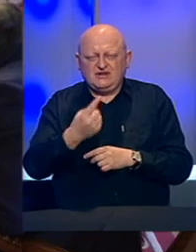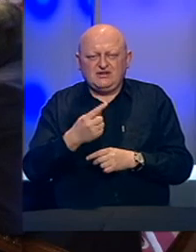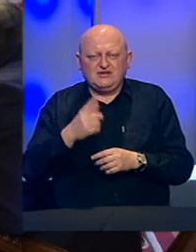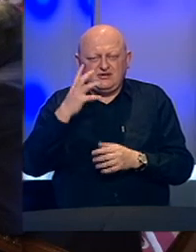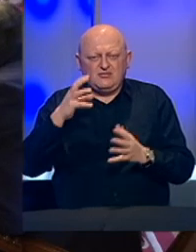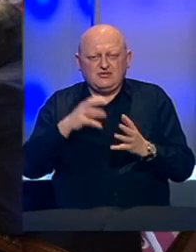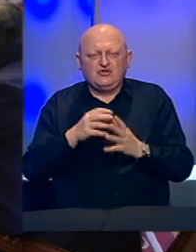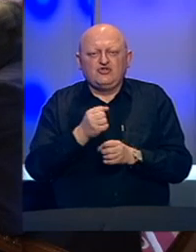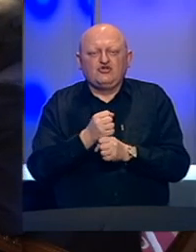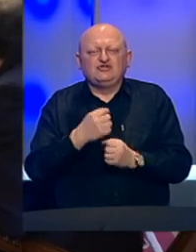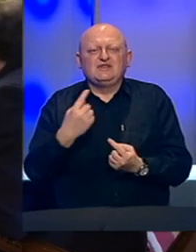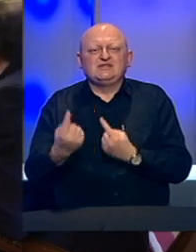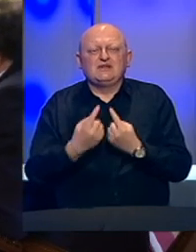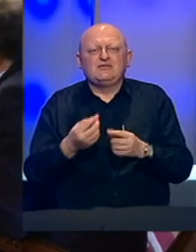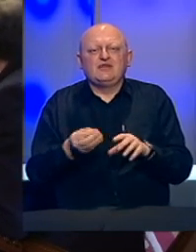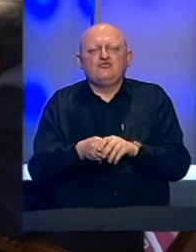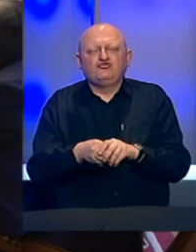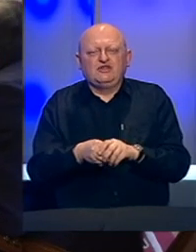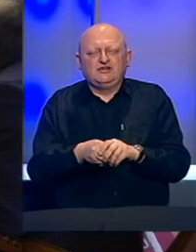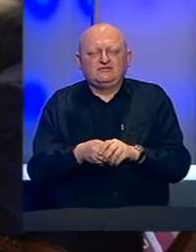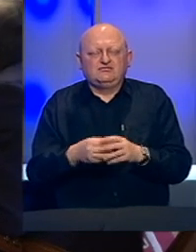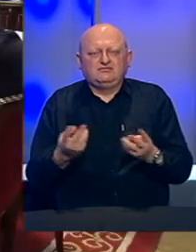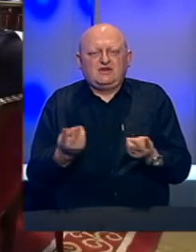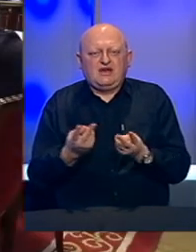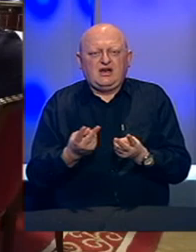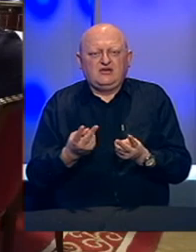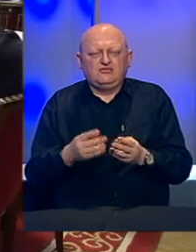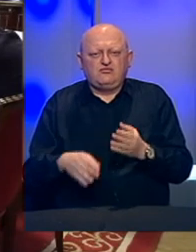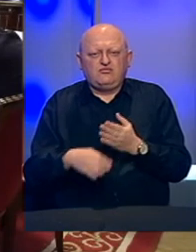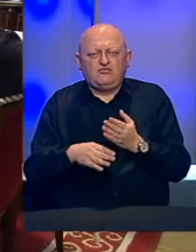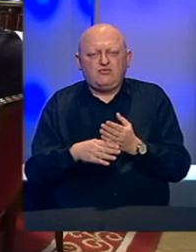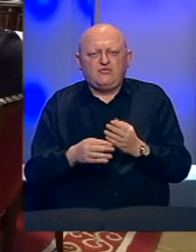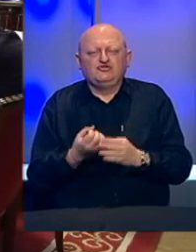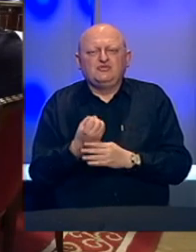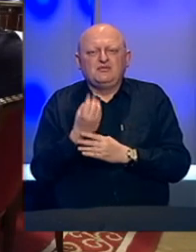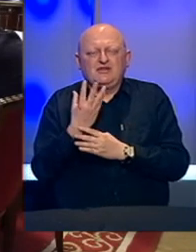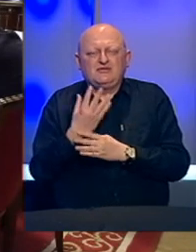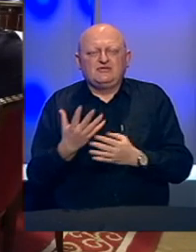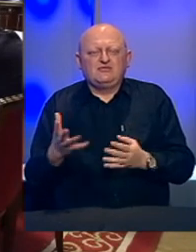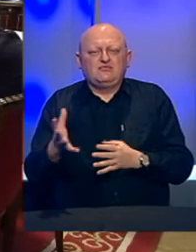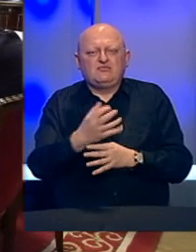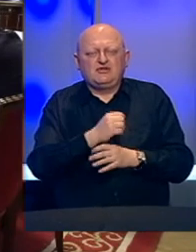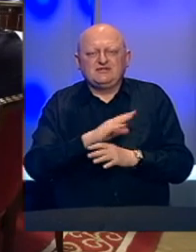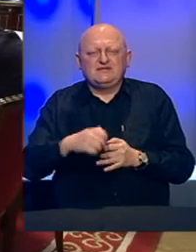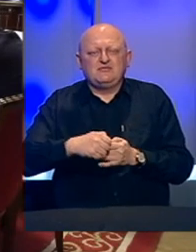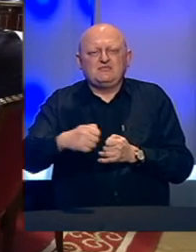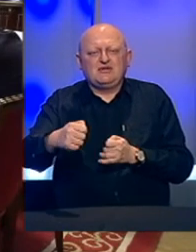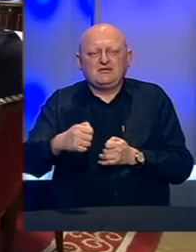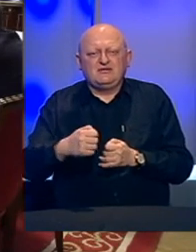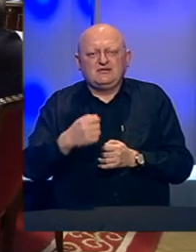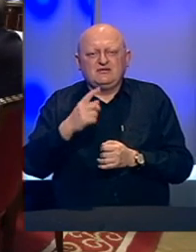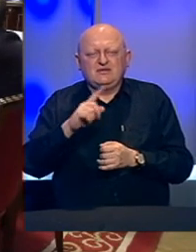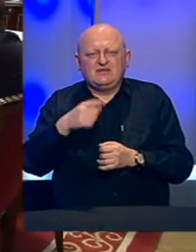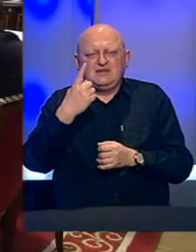prioritet očuvanje stabilnosti budžeta kao i pomoć privredi i preduzimanje svih mjera da nijedan